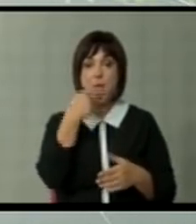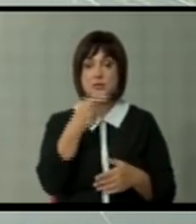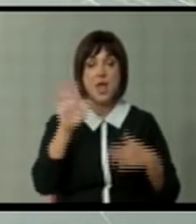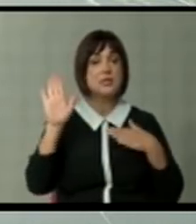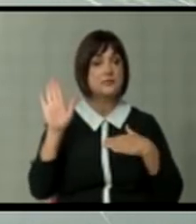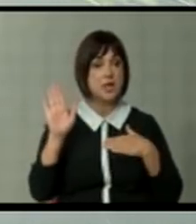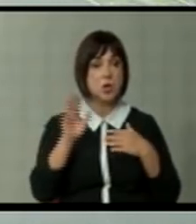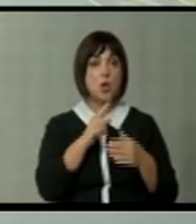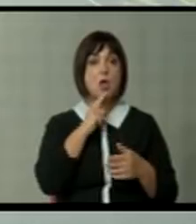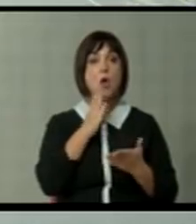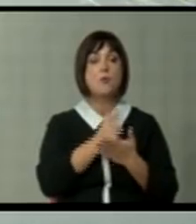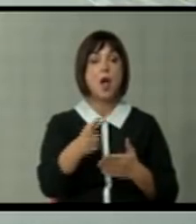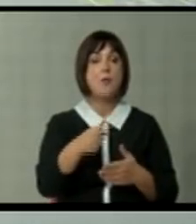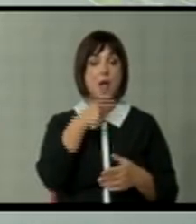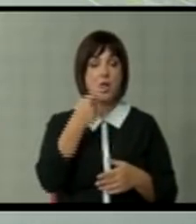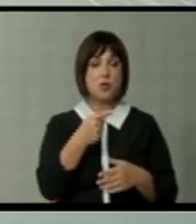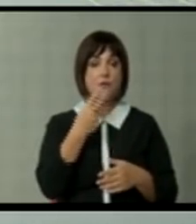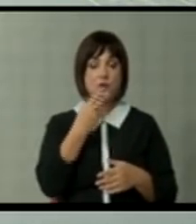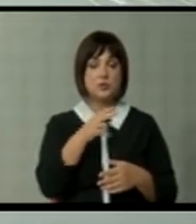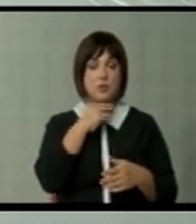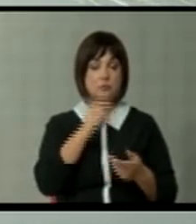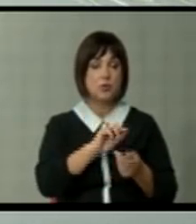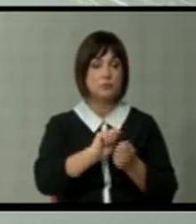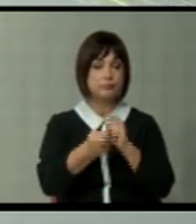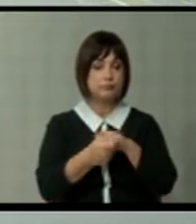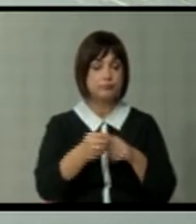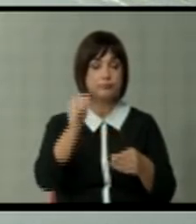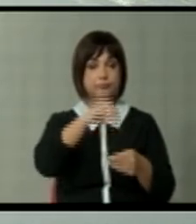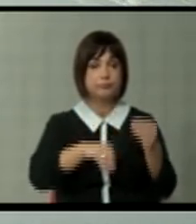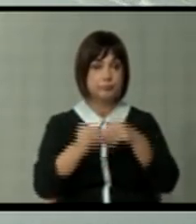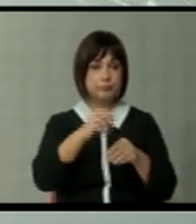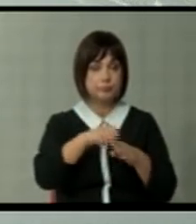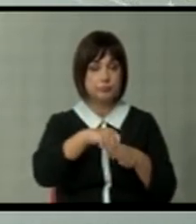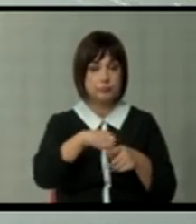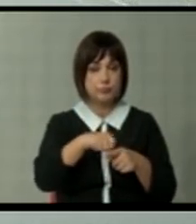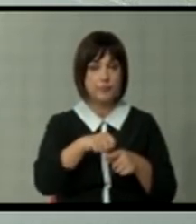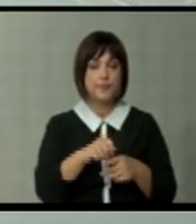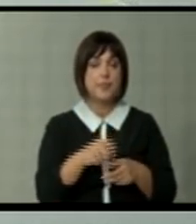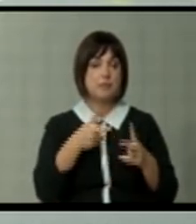на сведовки процес, дека тие биле, како беше, видно модификувани и компрометирани, мислам дека...